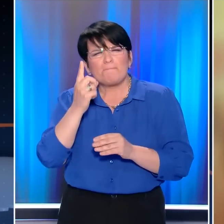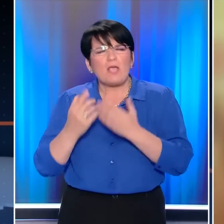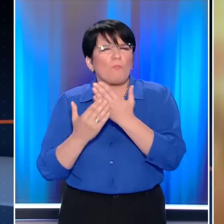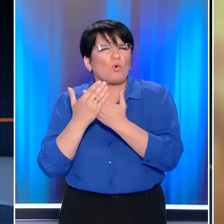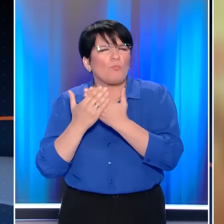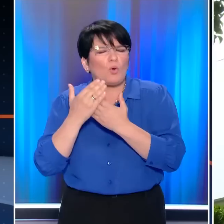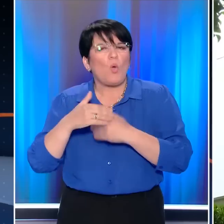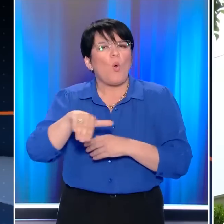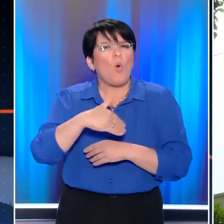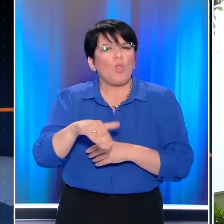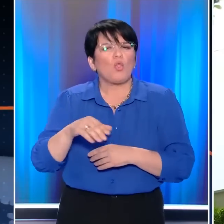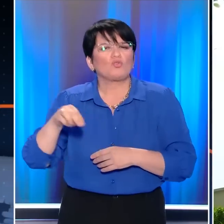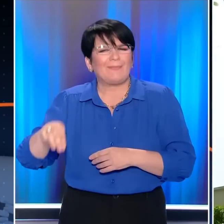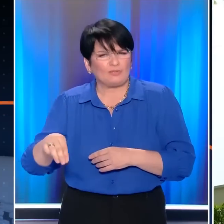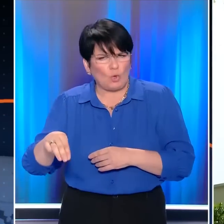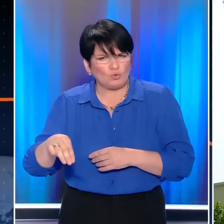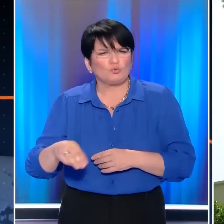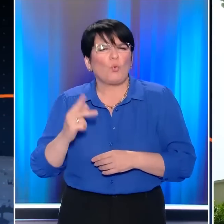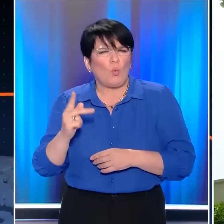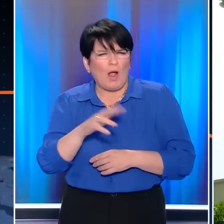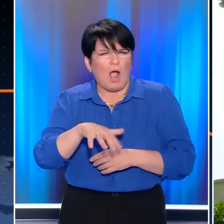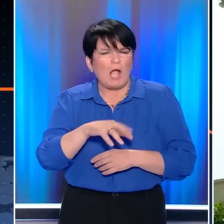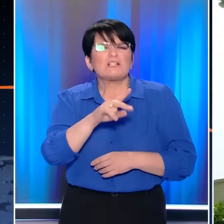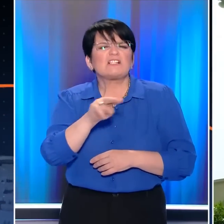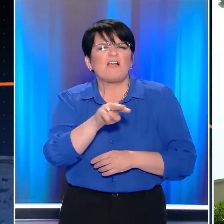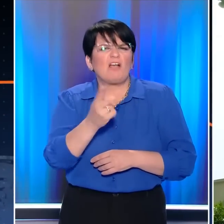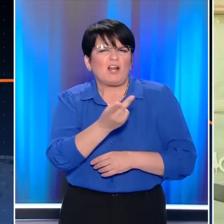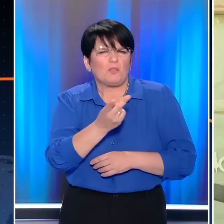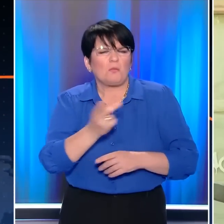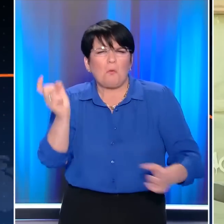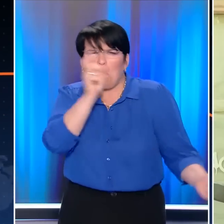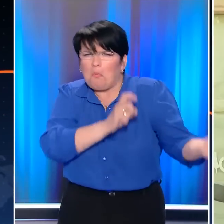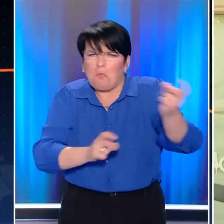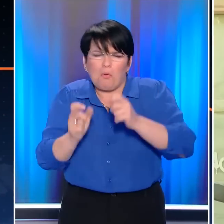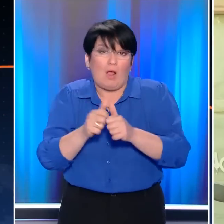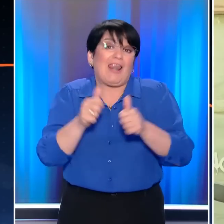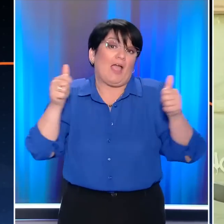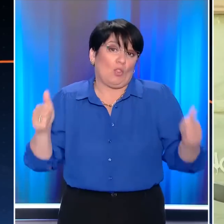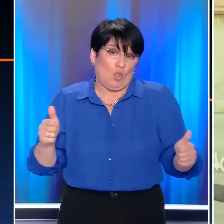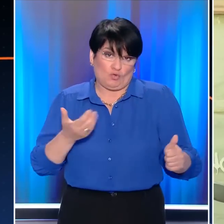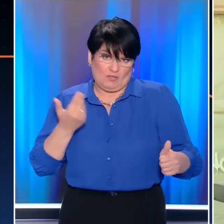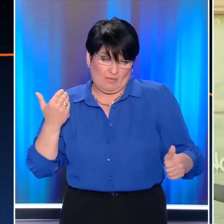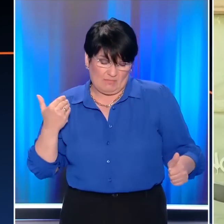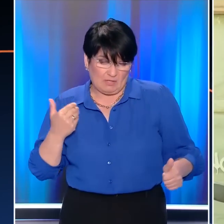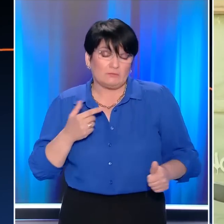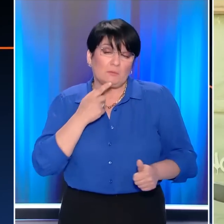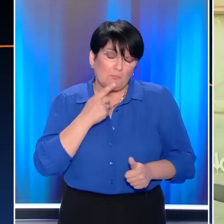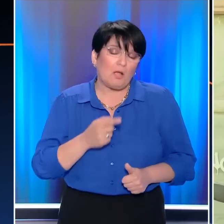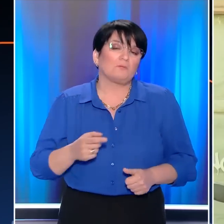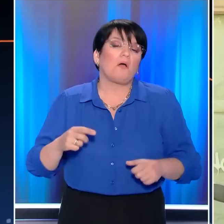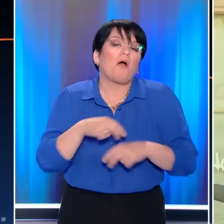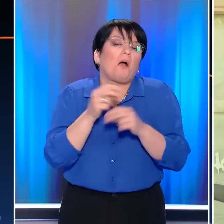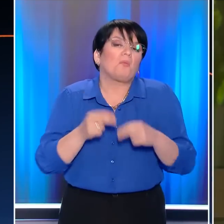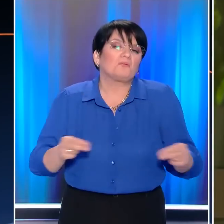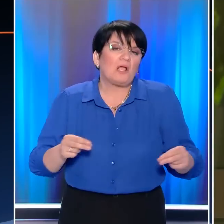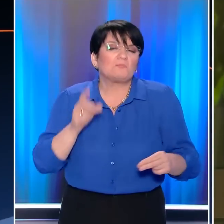ξημερώματα στην οδό Ματρόζου όταν ένας καυγάς ανάμεσα στο ζευγάρι που βρισκόταν σε διάσταση το προηγούμενο διάστημα κατέληξε στη